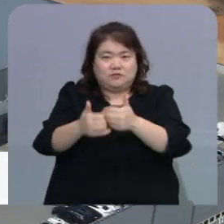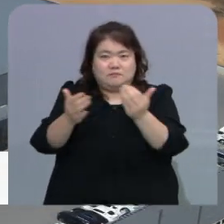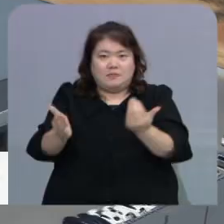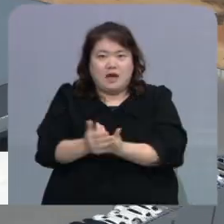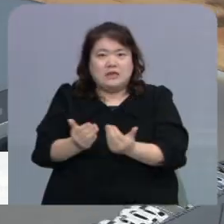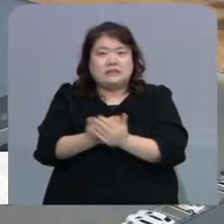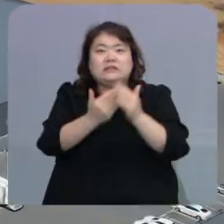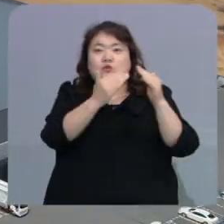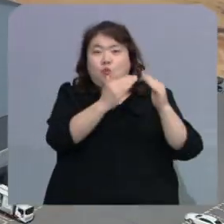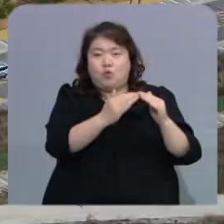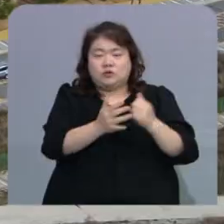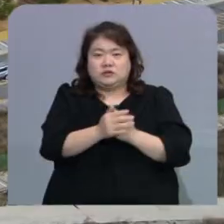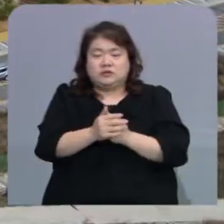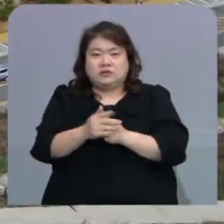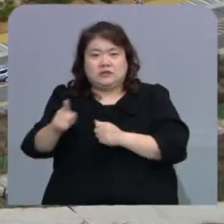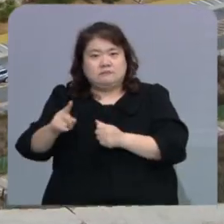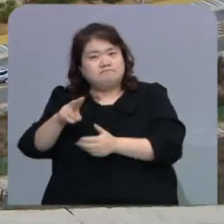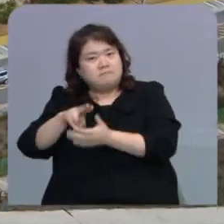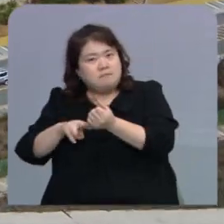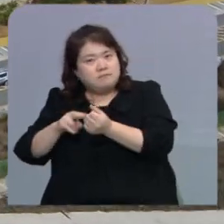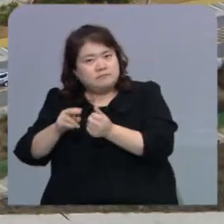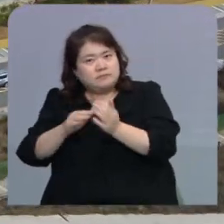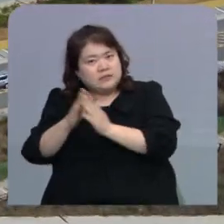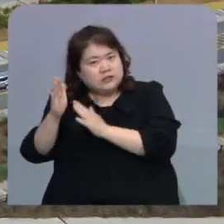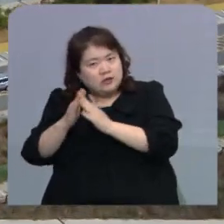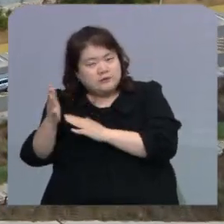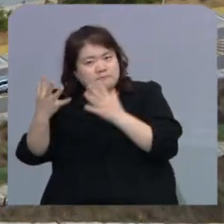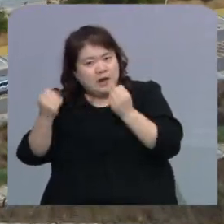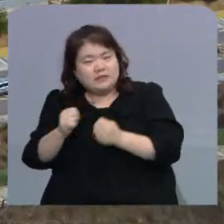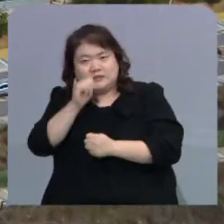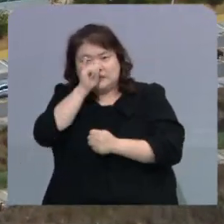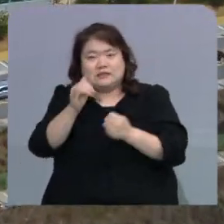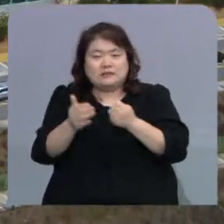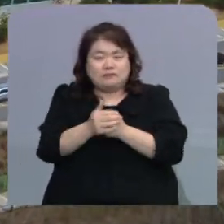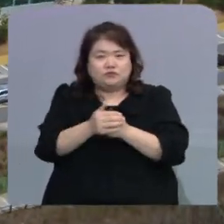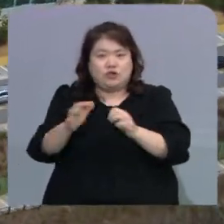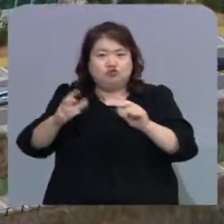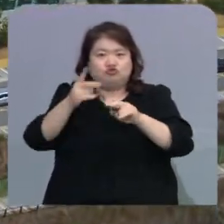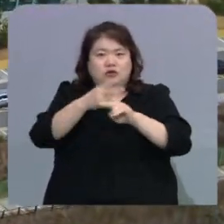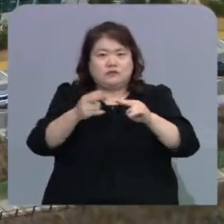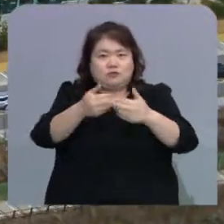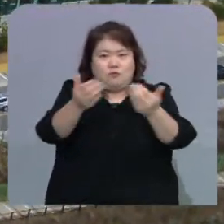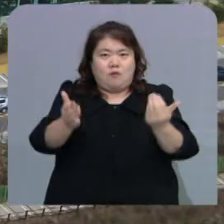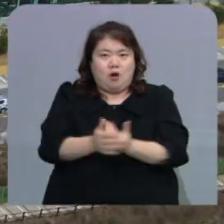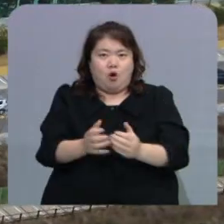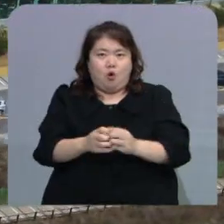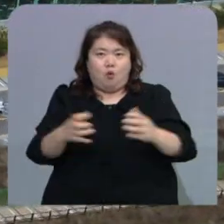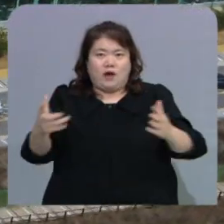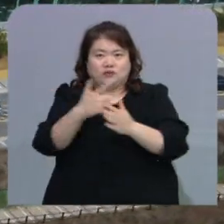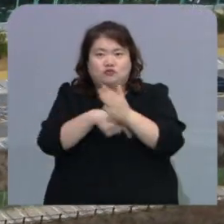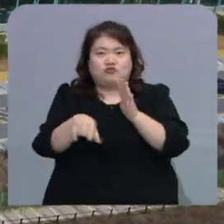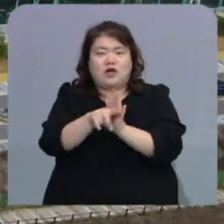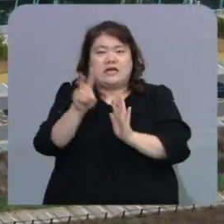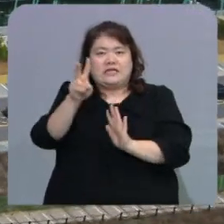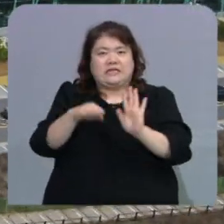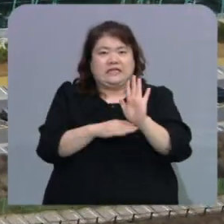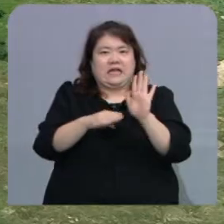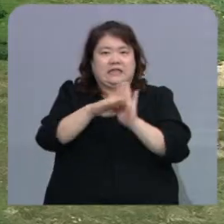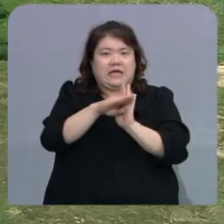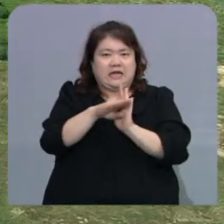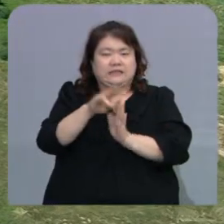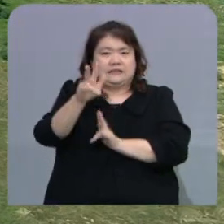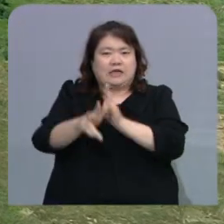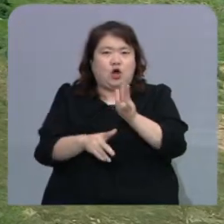진흥원 등은 산단 분양이 탄력을 받고 있는 만큼 국가식품 클러스터의 외연 확장을 위한 2단계 사업 추진을